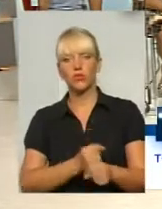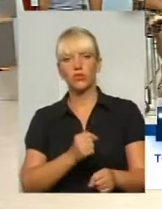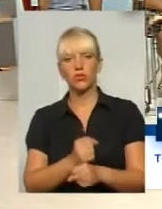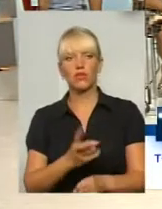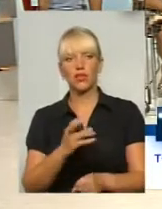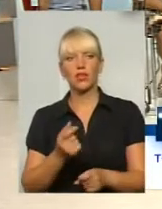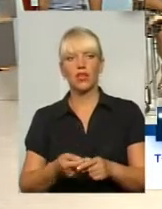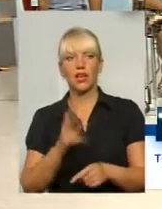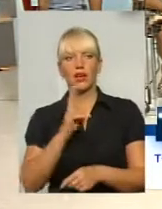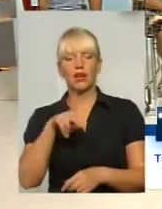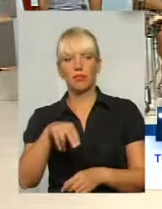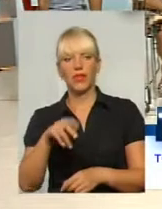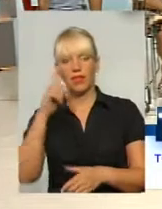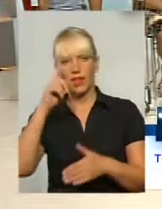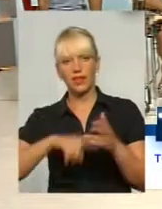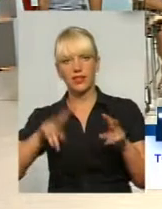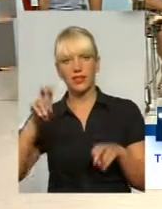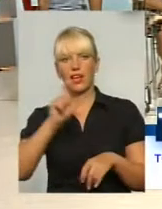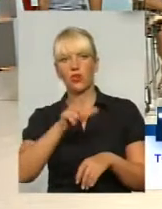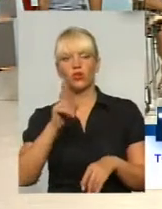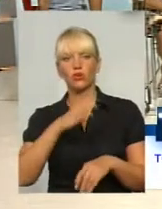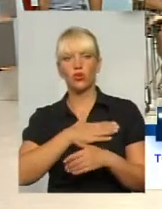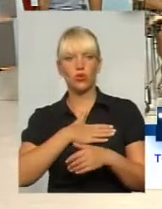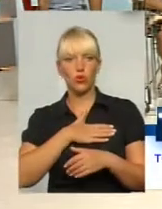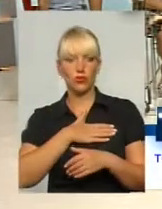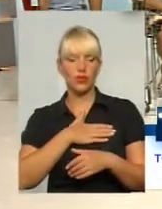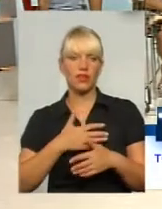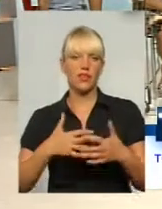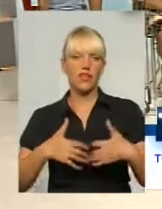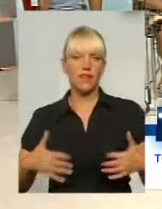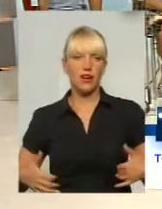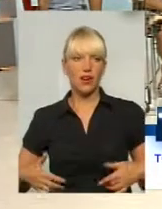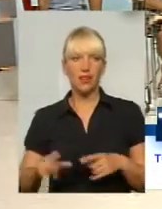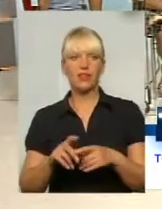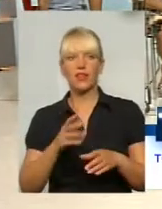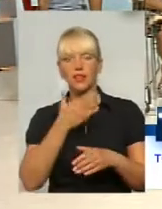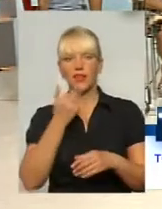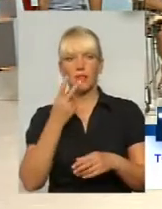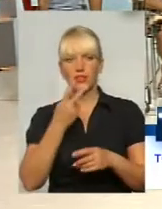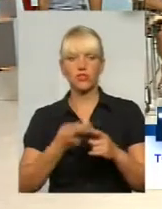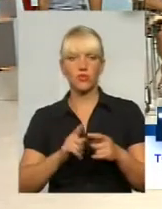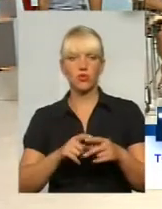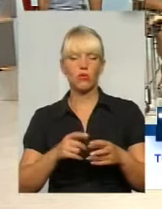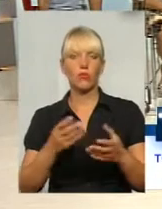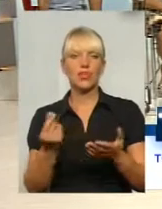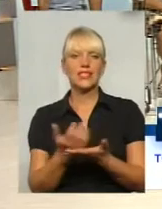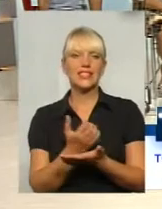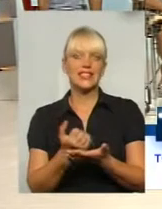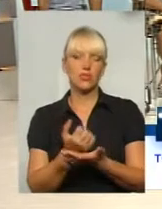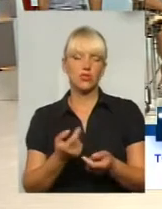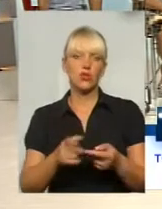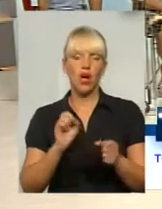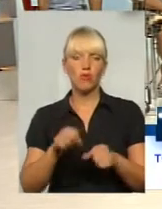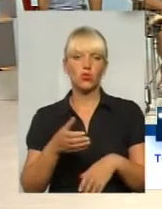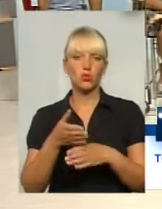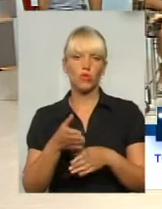така надія. Тобто люди, які люблять тварин, щиро люблять, не бачать у тому ніякого риску, а можуть допомагати